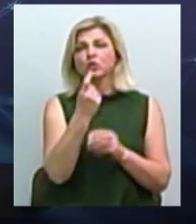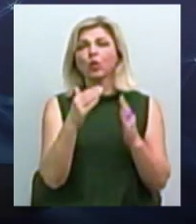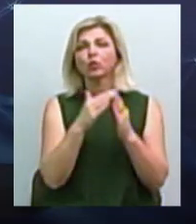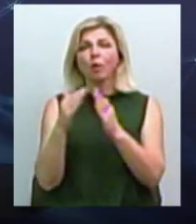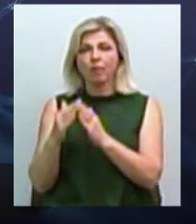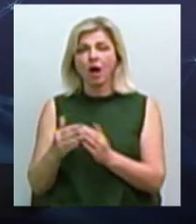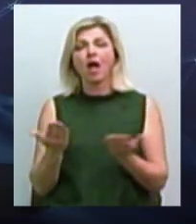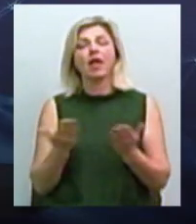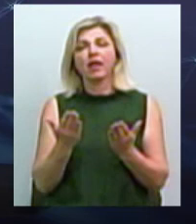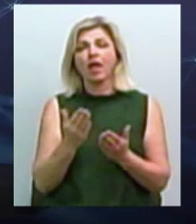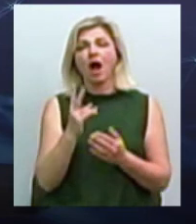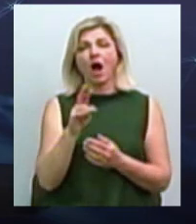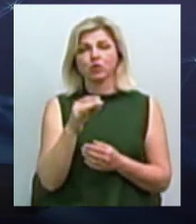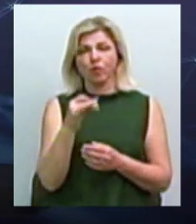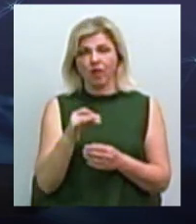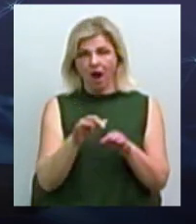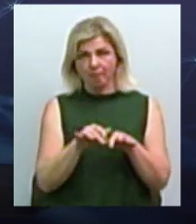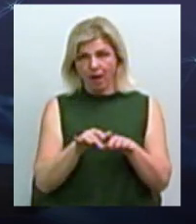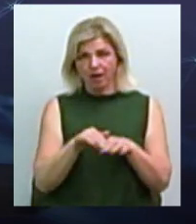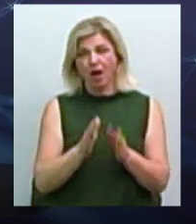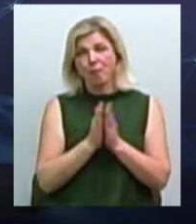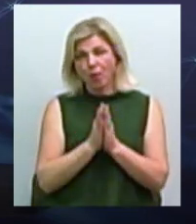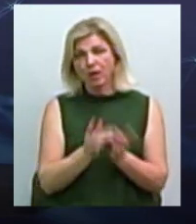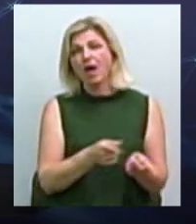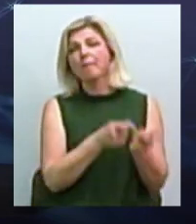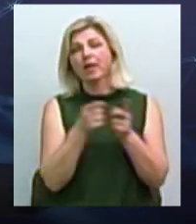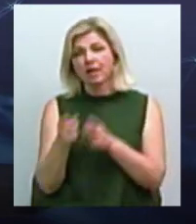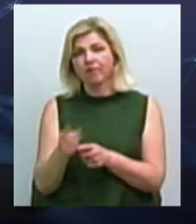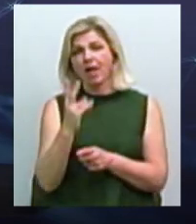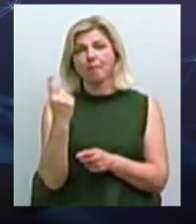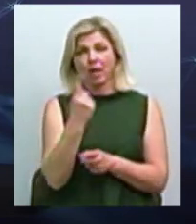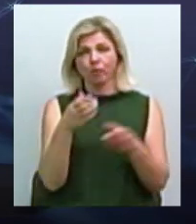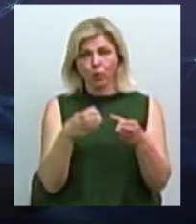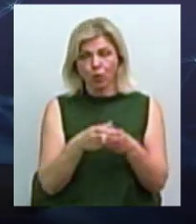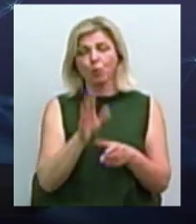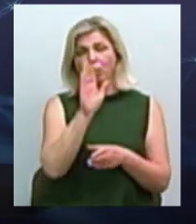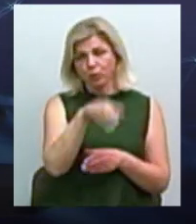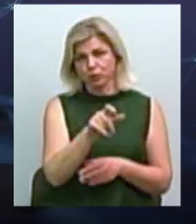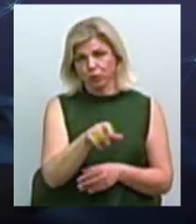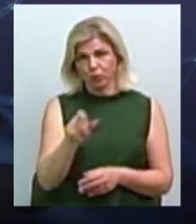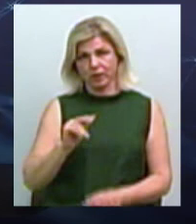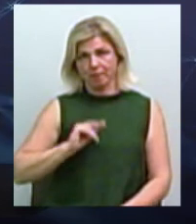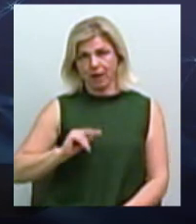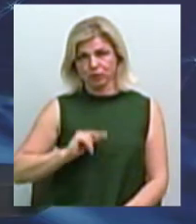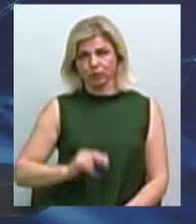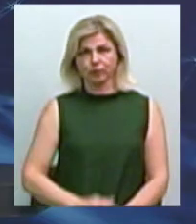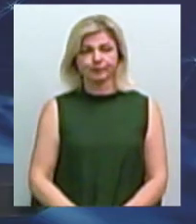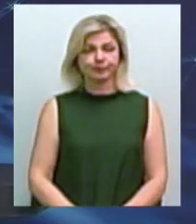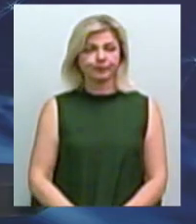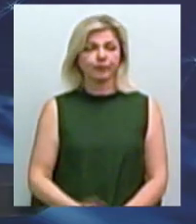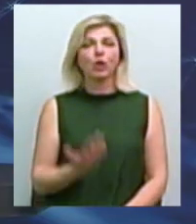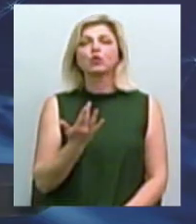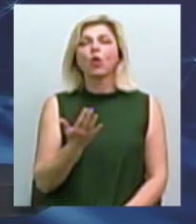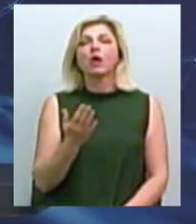живе, то який контрольно-касовий апарат? Будь ласка, переведіть їх на першу групу, хай собі люди працюють. Про село в тому числі. Скількох підприємців це може